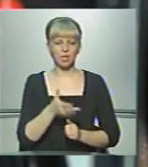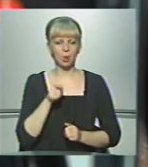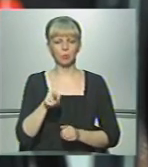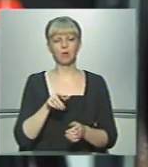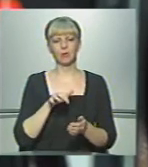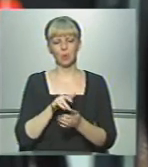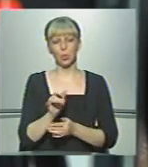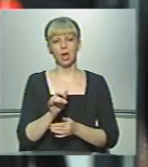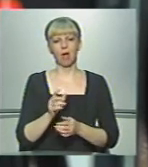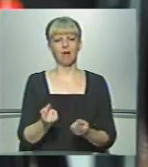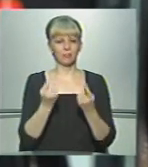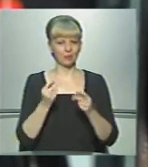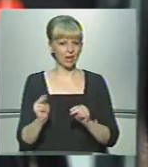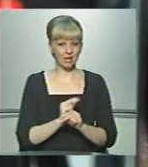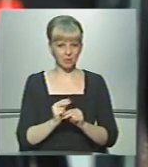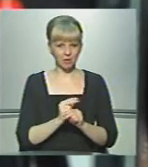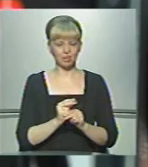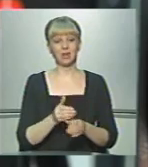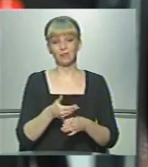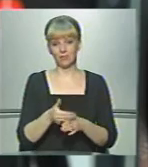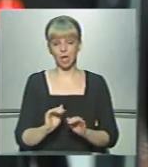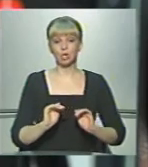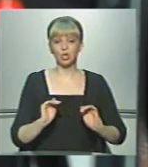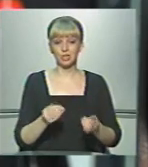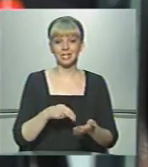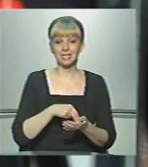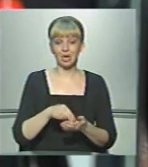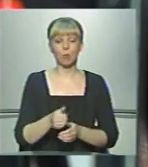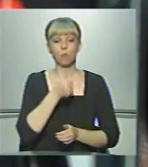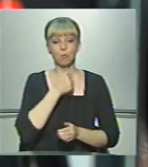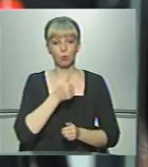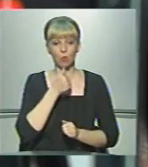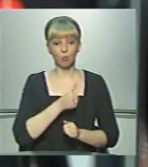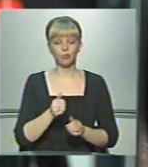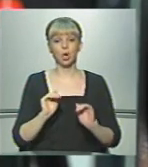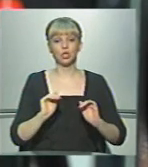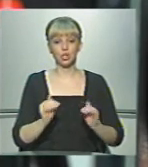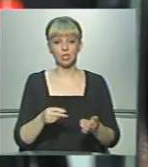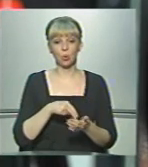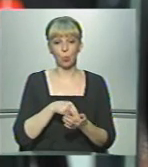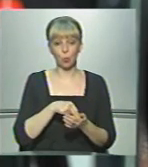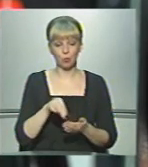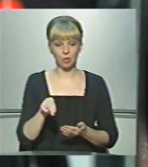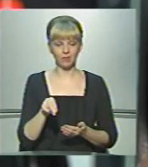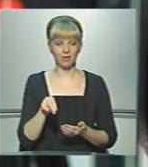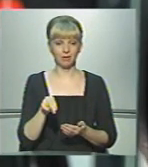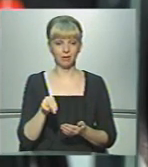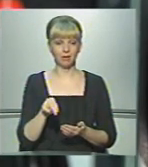проходять капітальний ремонт. І, звичайно, виділити частину на закупівлю, пробну частину, купівлі